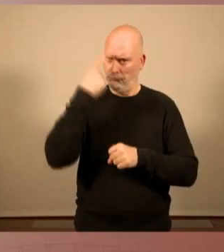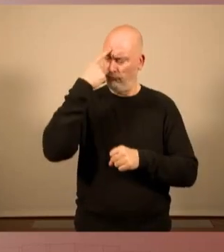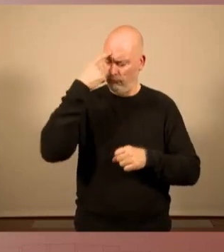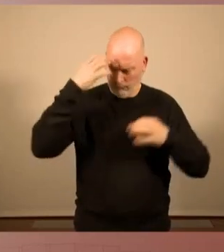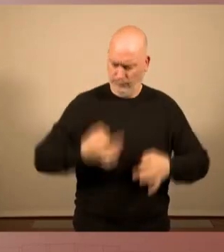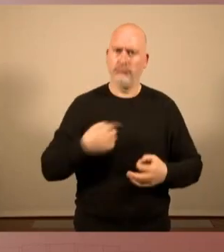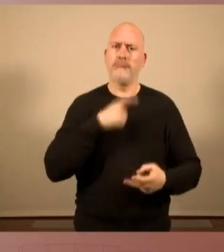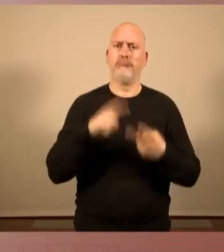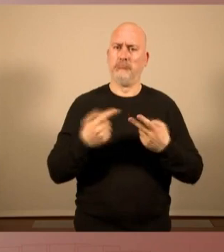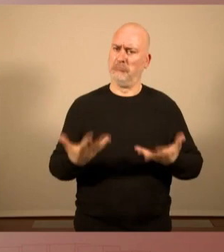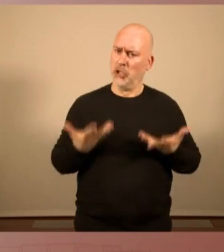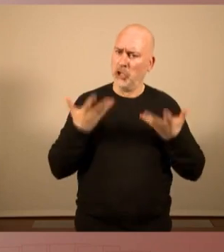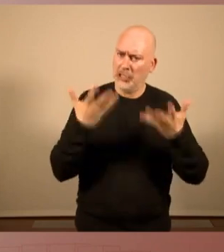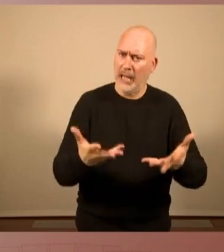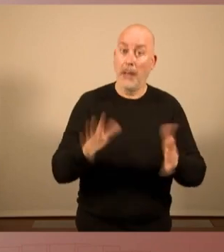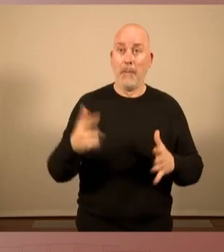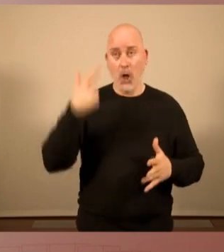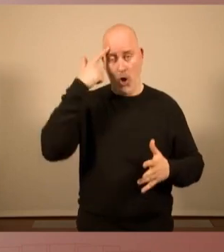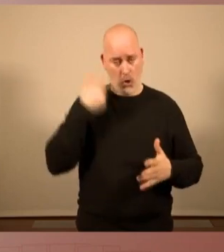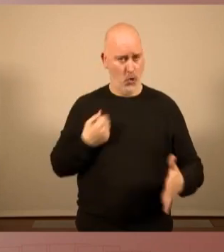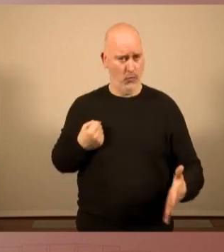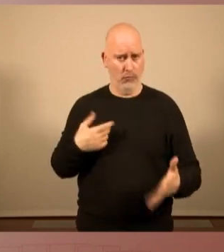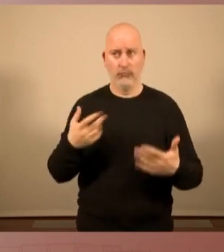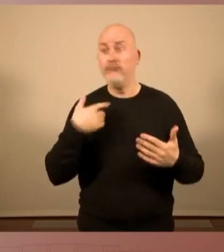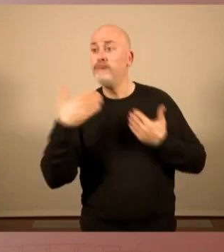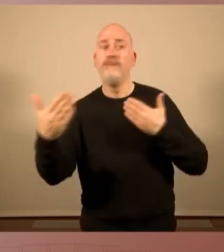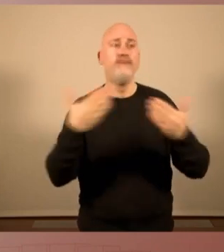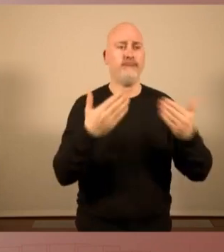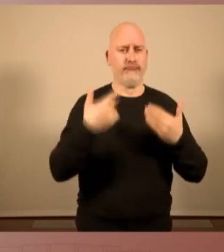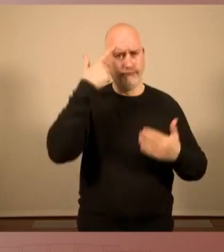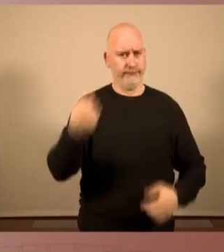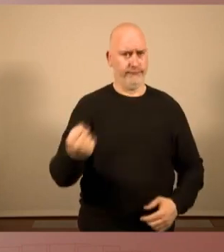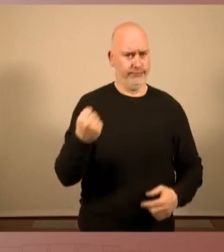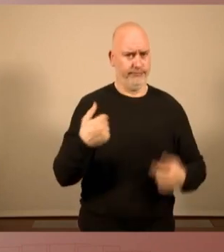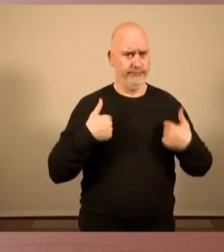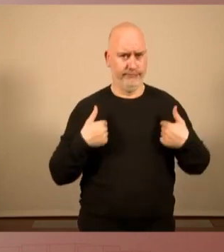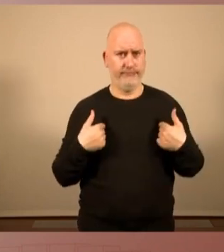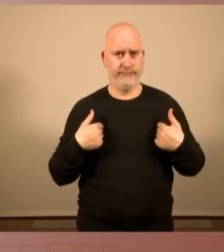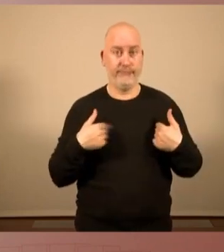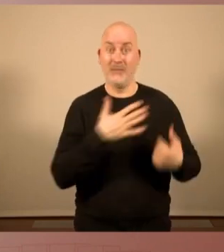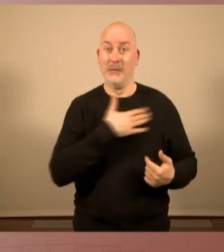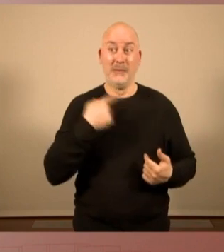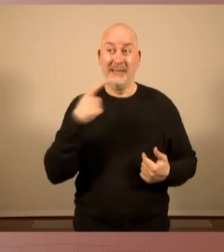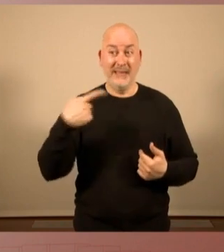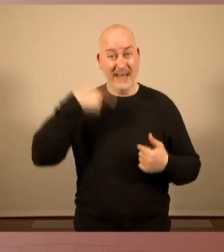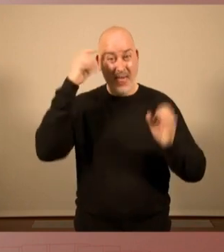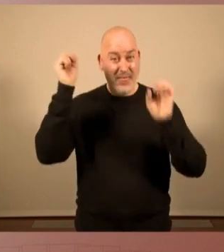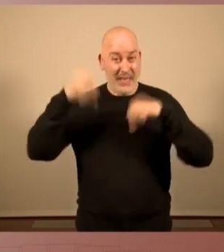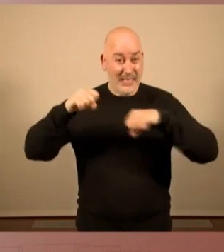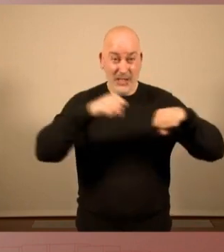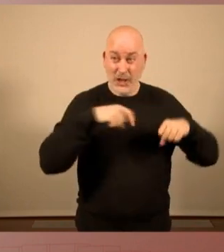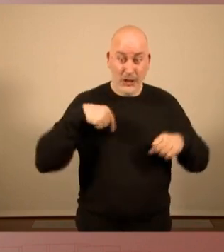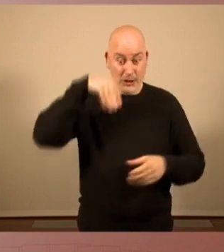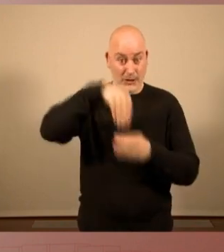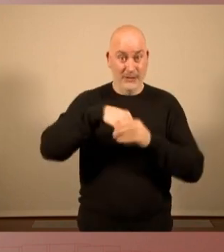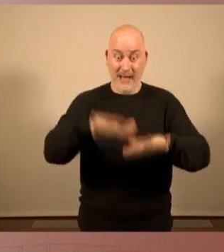però contundència. Perquè som aquí per condicionar que la presa de decisions que faci aquesta